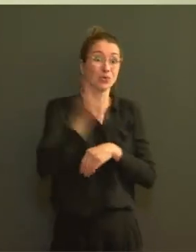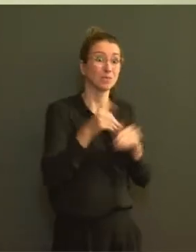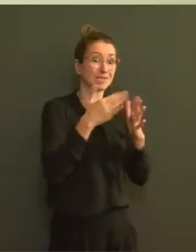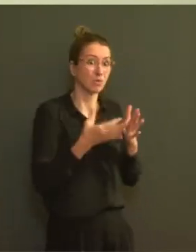masque. parti. C